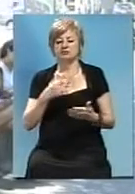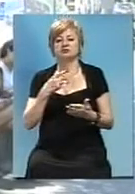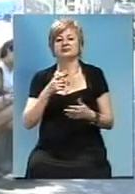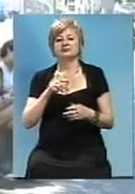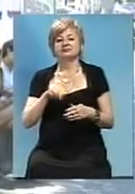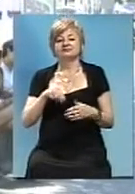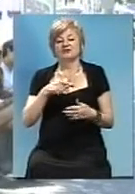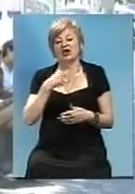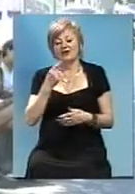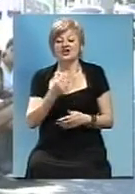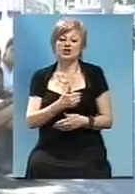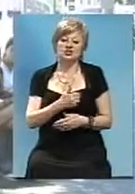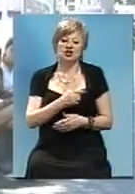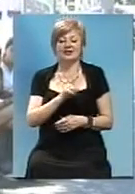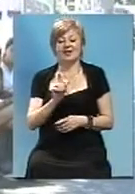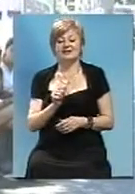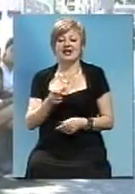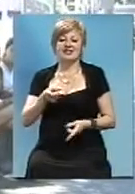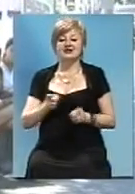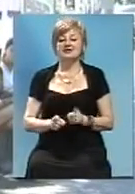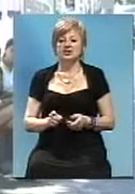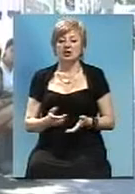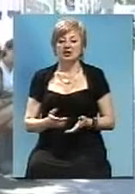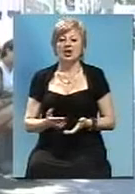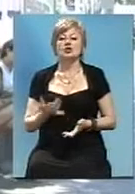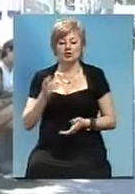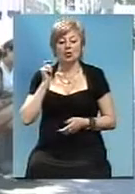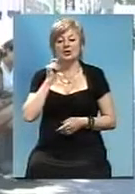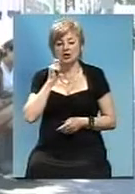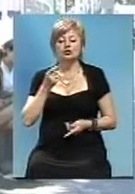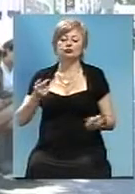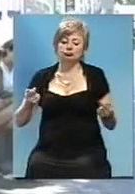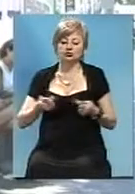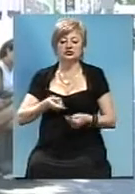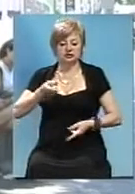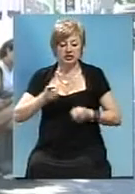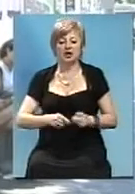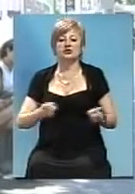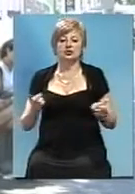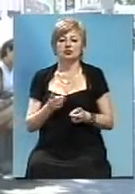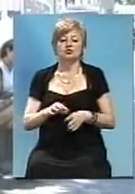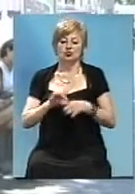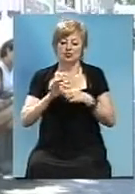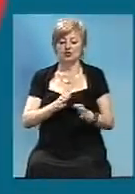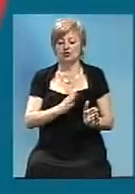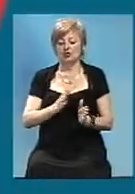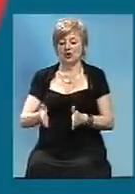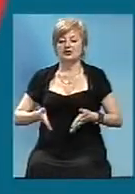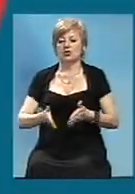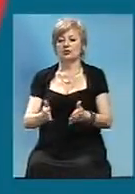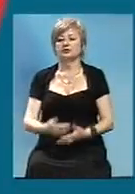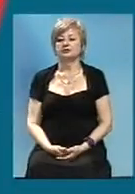выдавання желаємого за действительне, скільки лет реально нужно, щоб привести в порядок дороги.